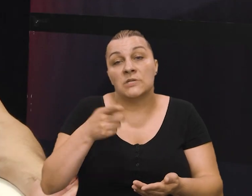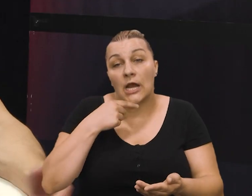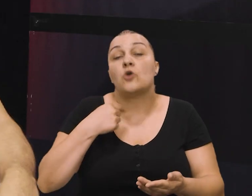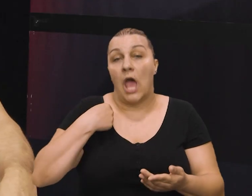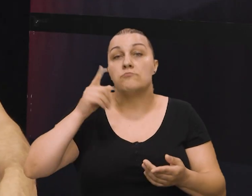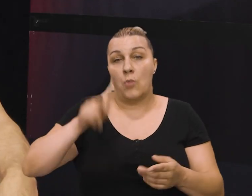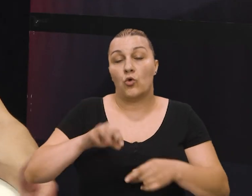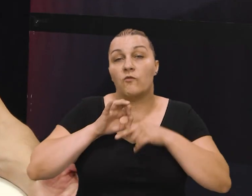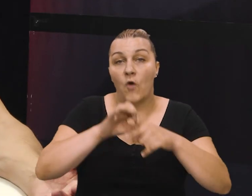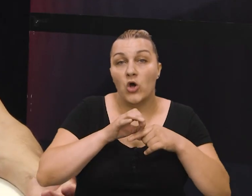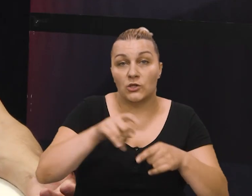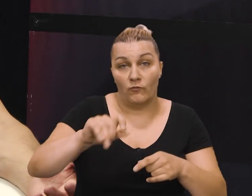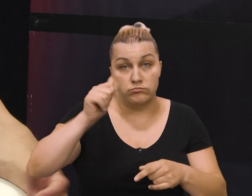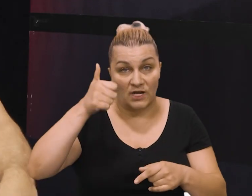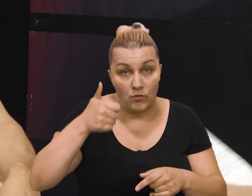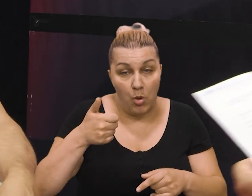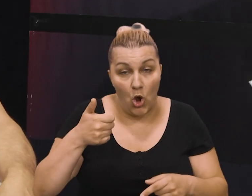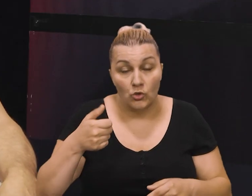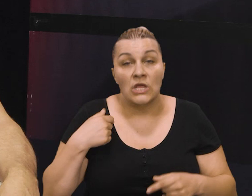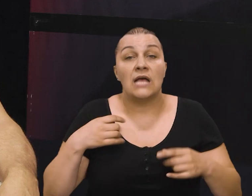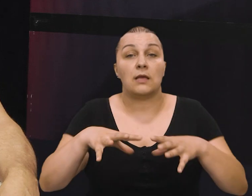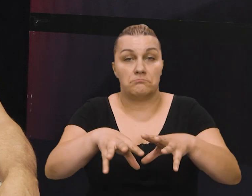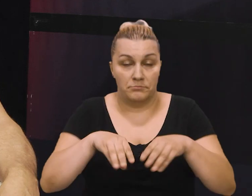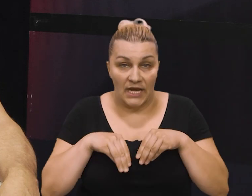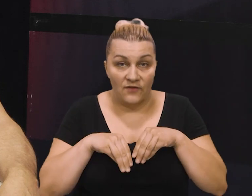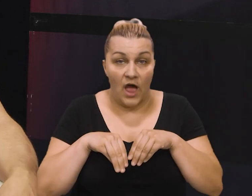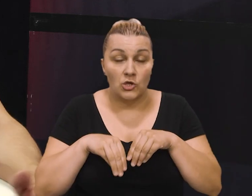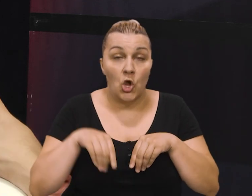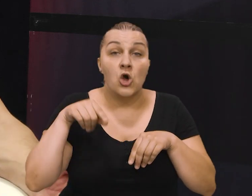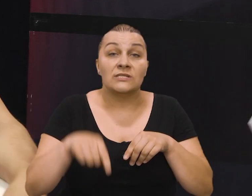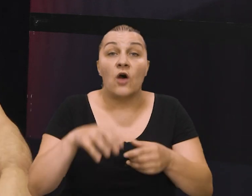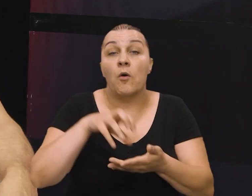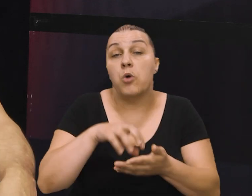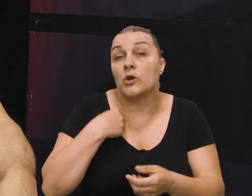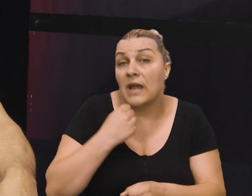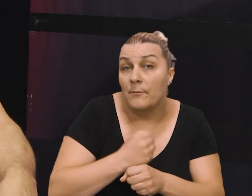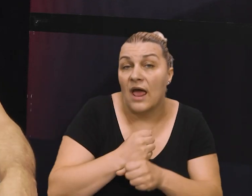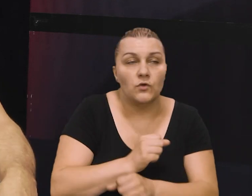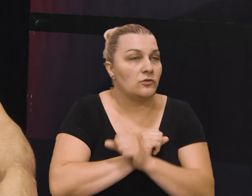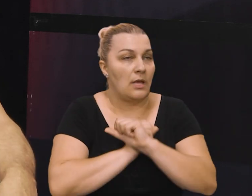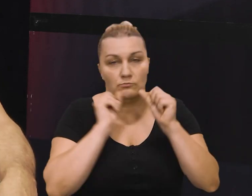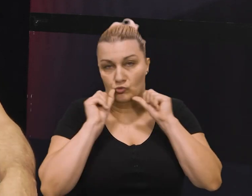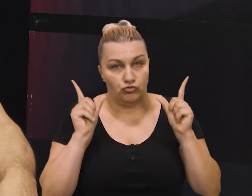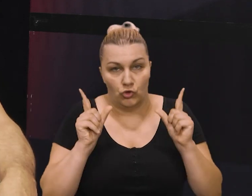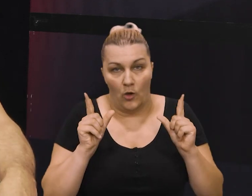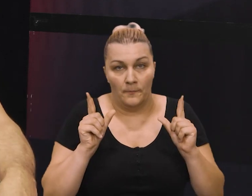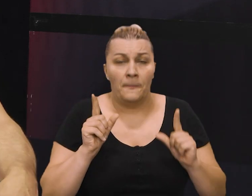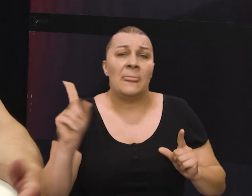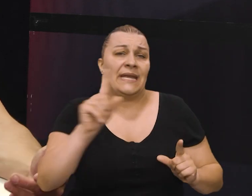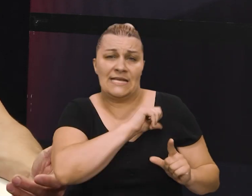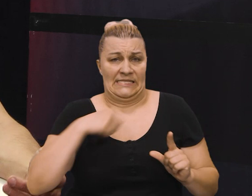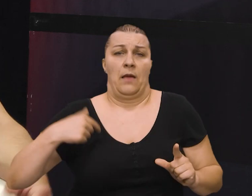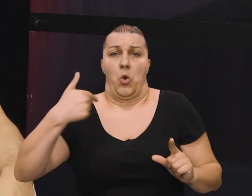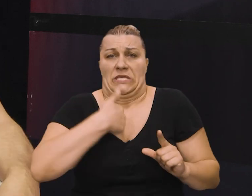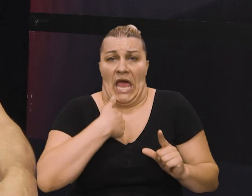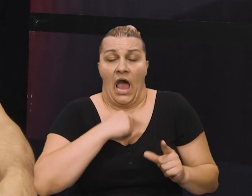voditi ili zapovjedati prvu bojnu ja sam to obje ručke prihvatio i s tom bojnom sam napravio čudo nisam